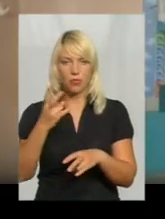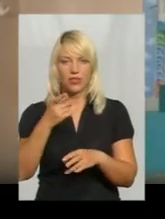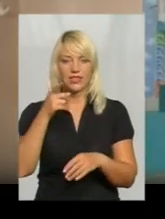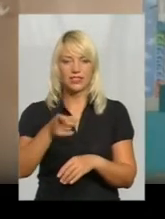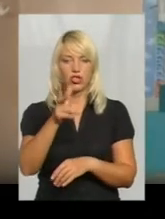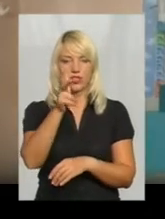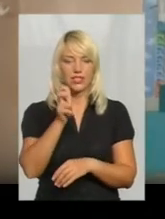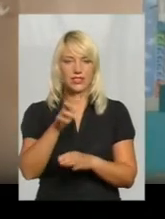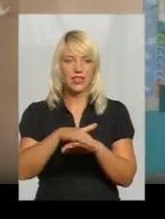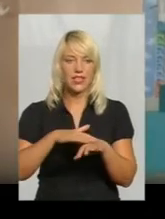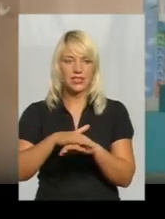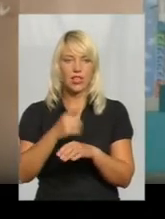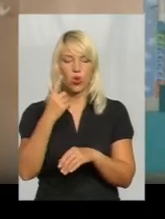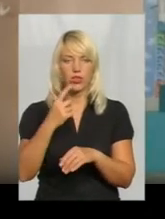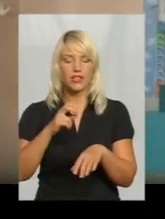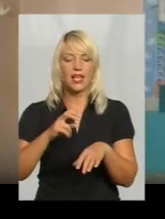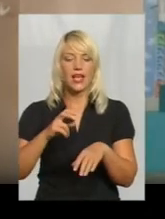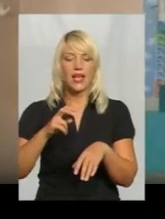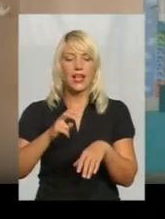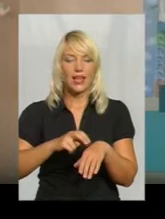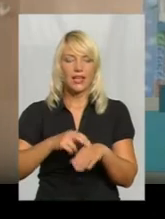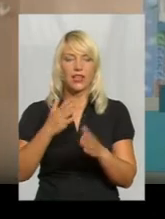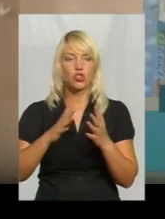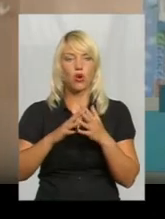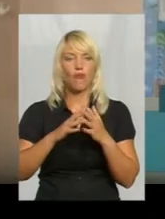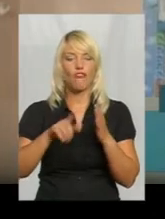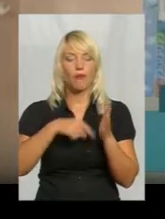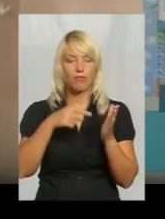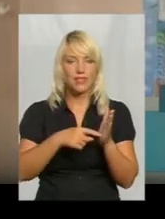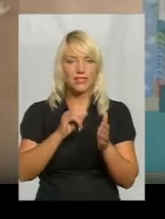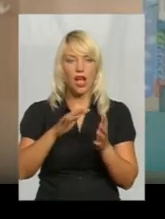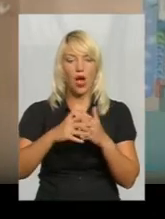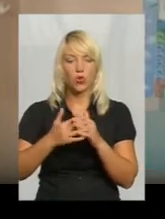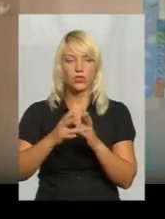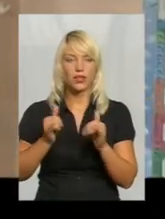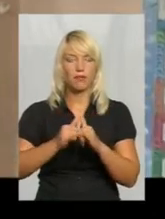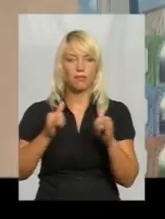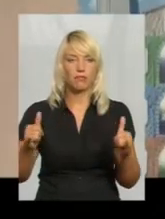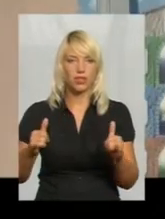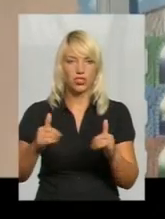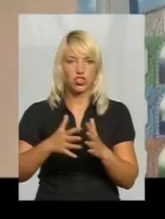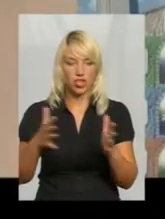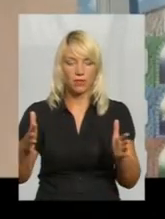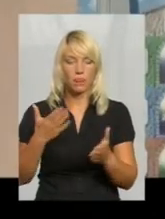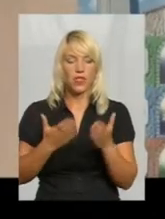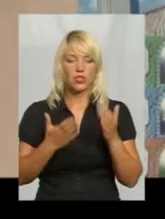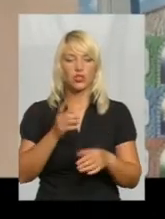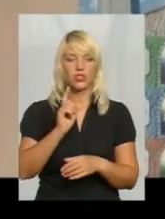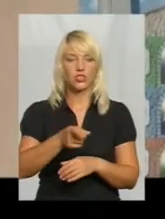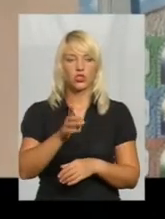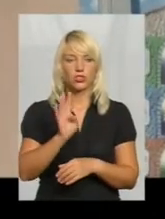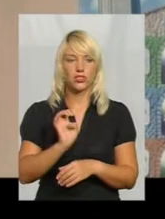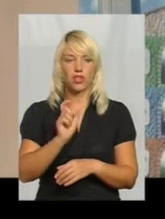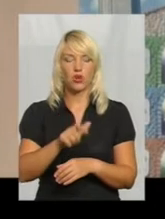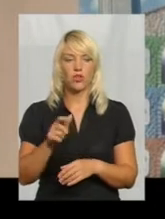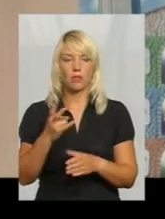одного лікаря, якщо він працює в місті. В селі це набагато трошки більше припадає. Якщо тисячу нехай 400 людей